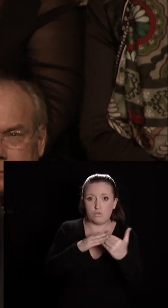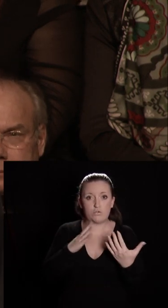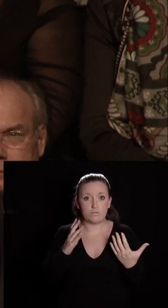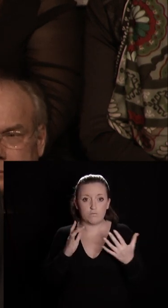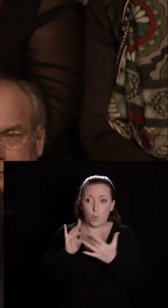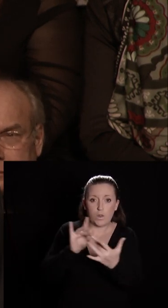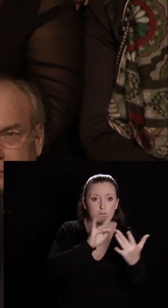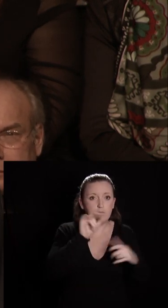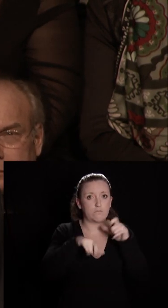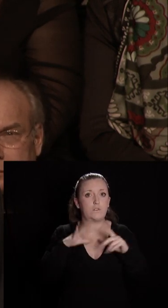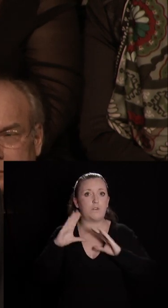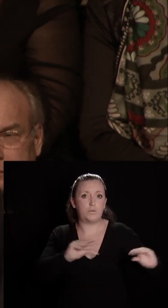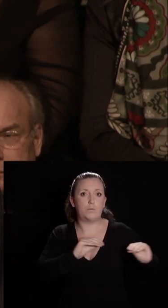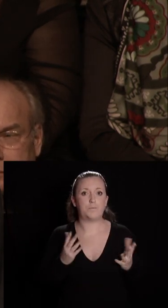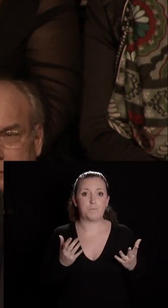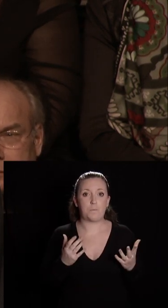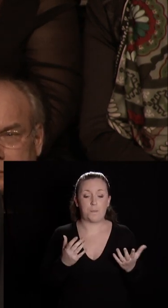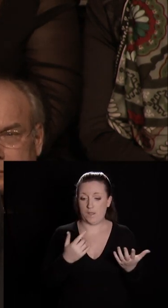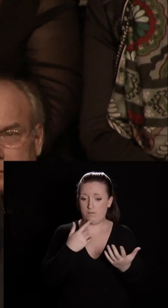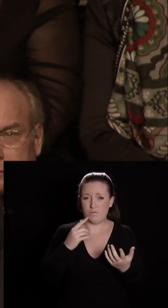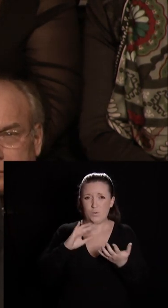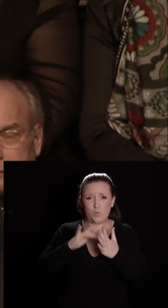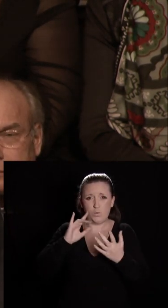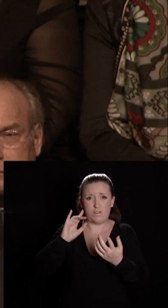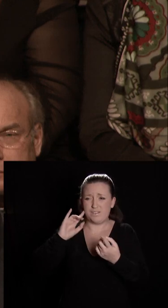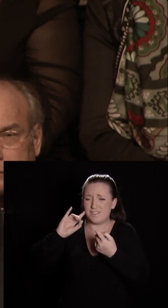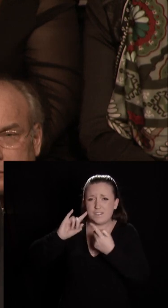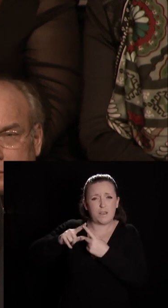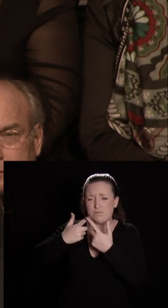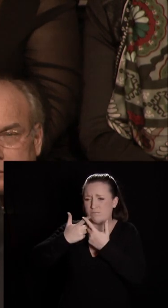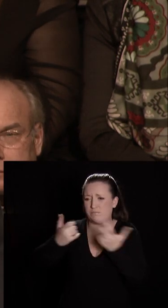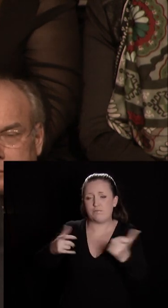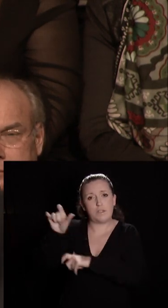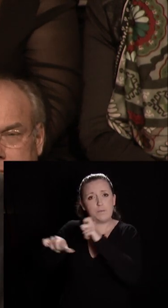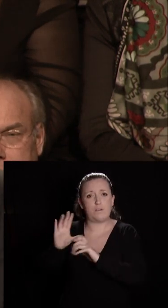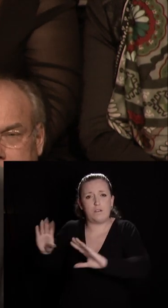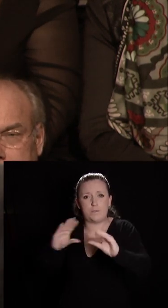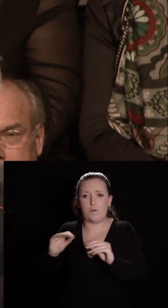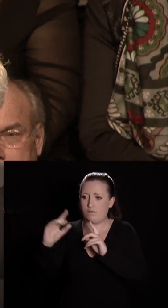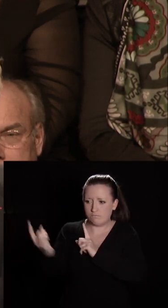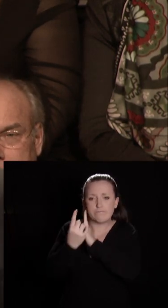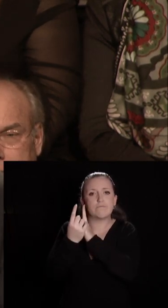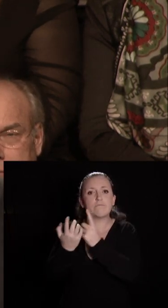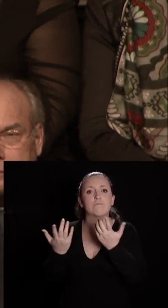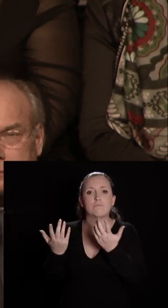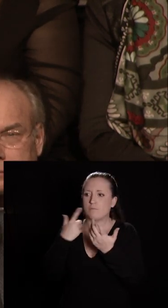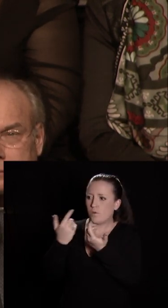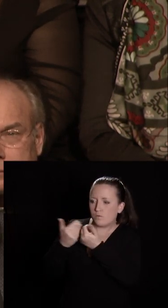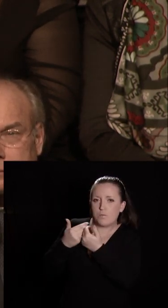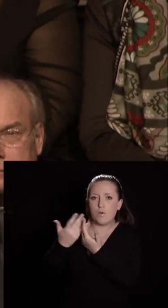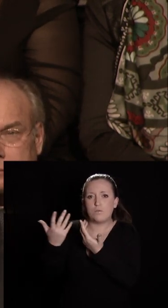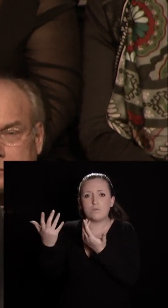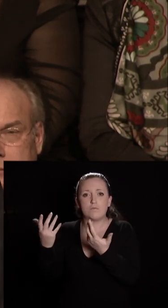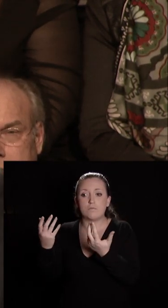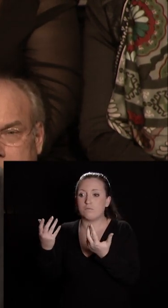les habitants. Oui, sur tous les sujets, c'est d'abord vers nous que les habitants se tournent pour nous demander de répondre